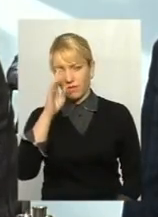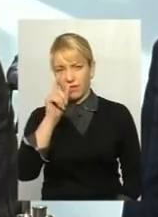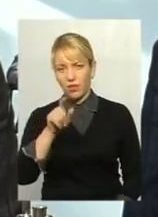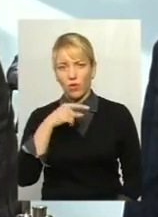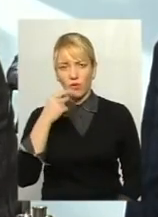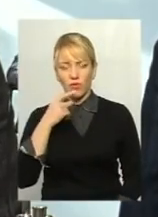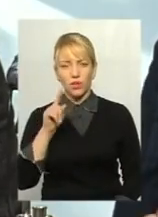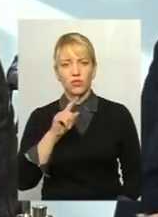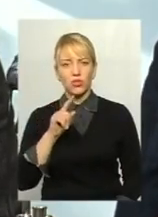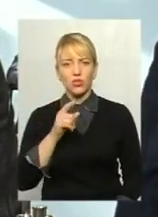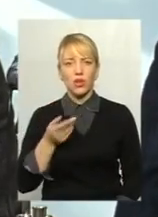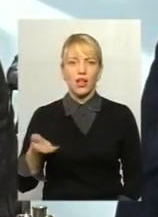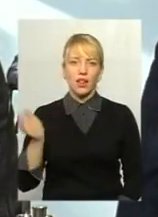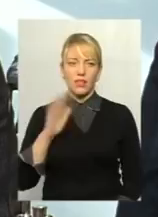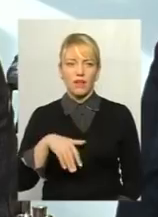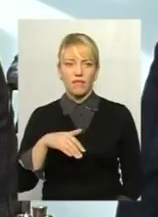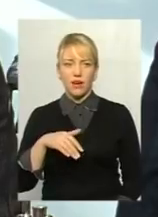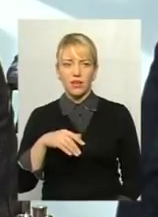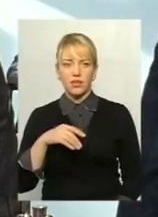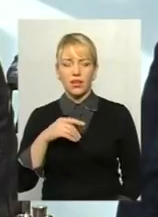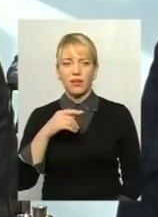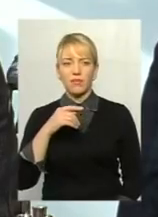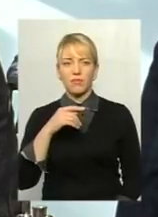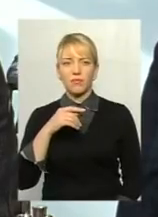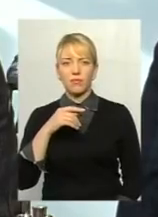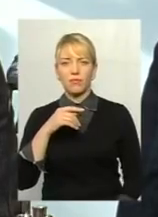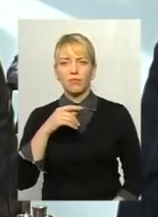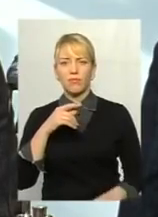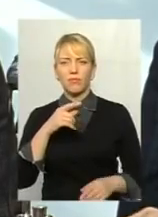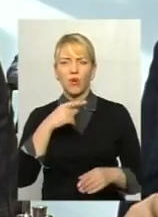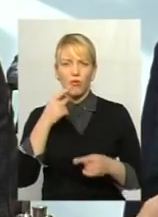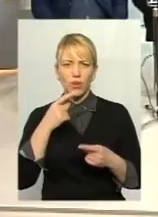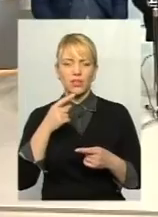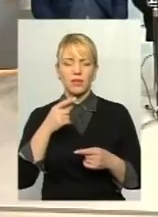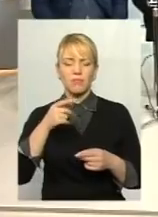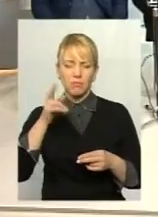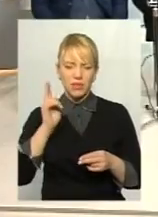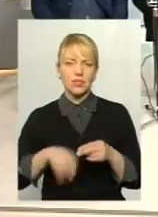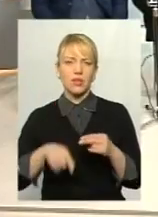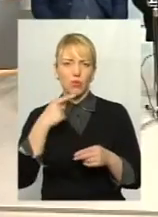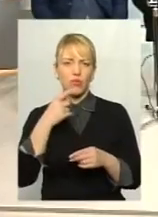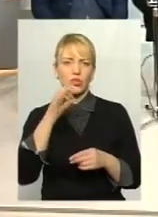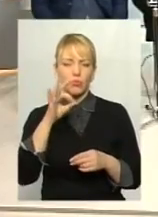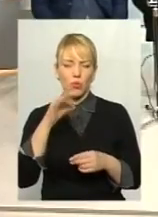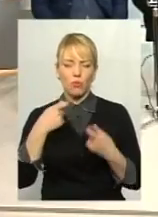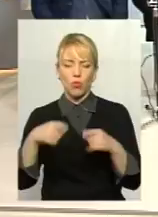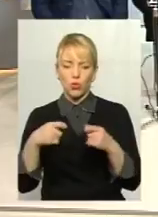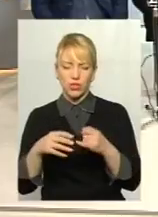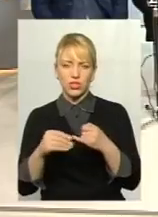давайте перестанемо говорити про ринок землі, про продаж землі, а будемо говорити про